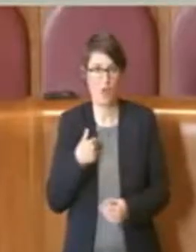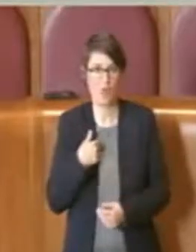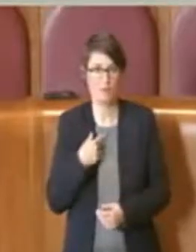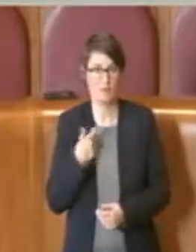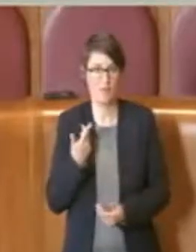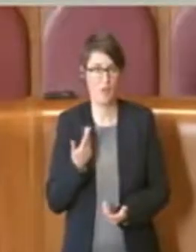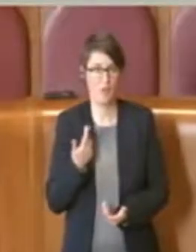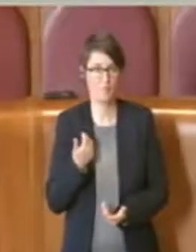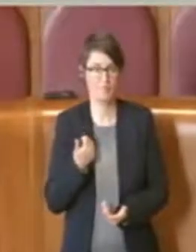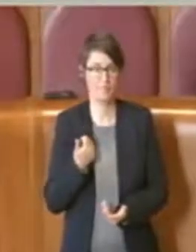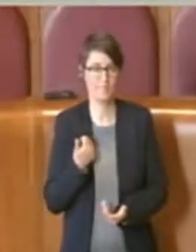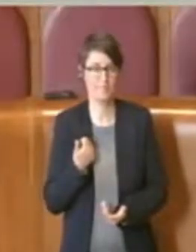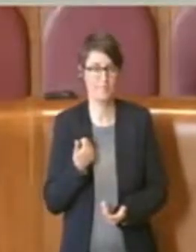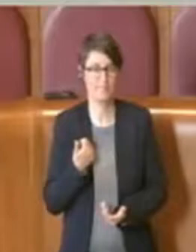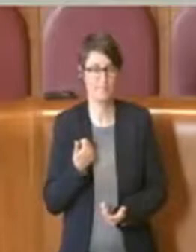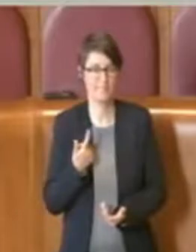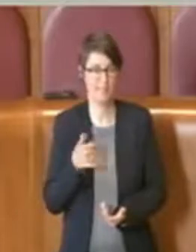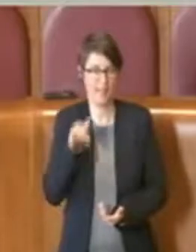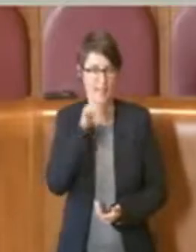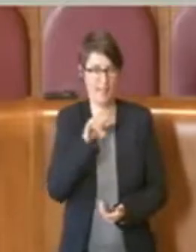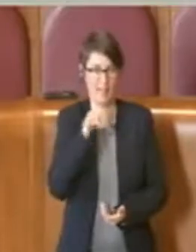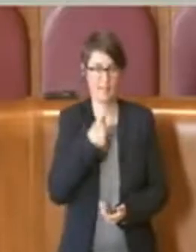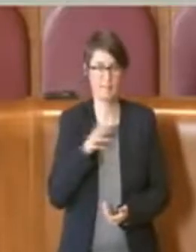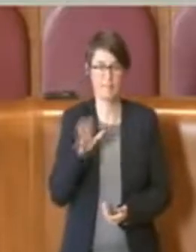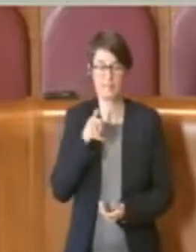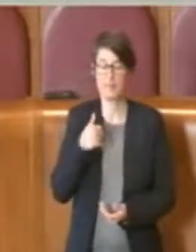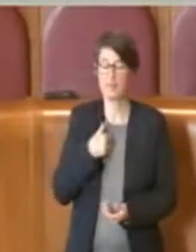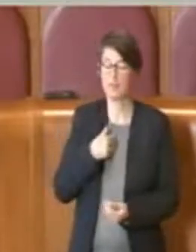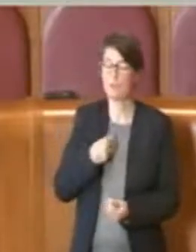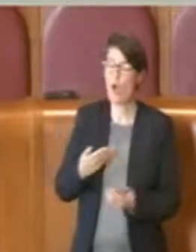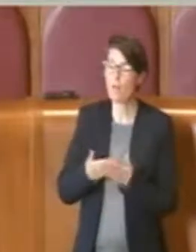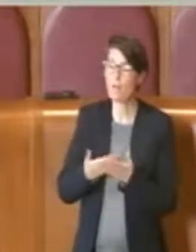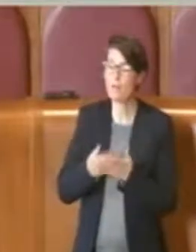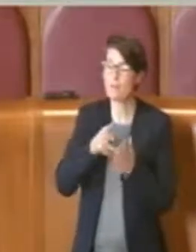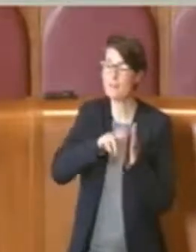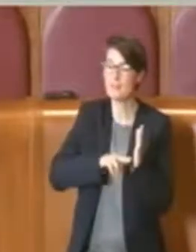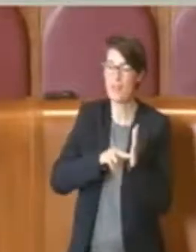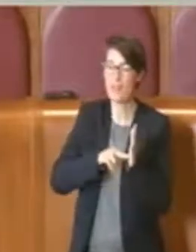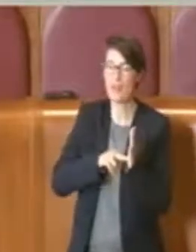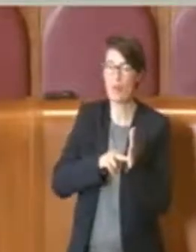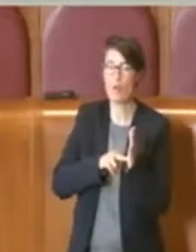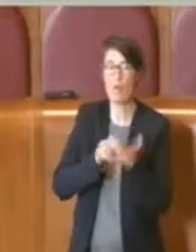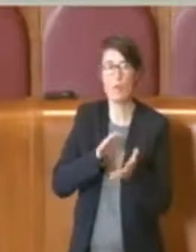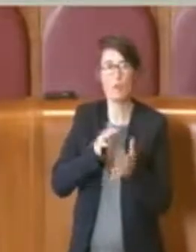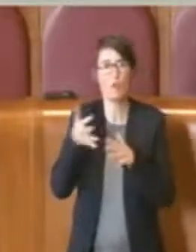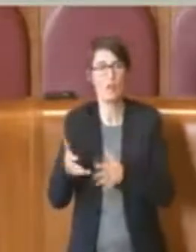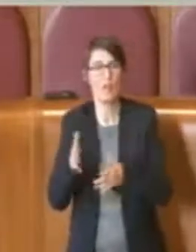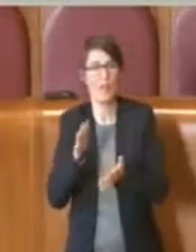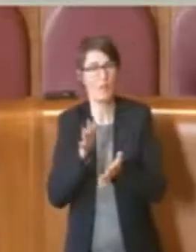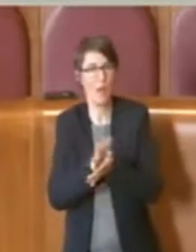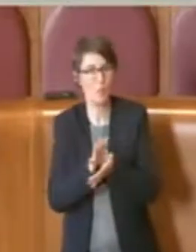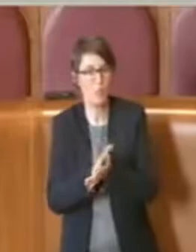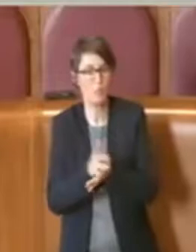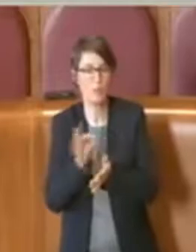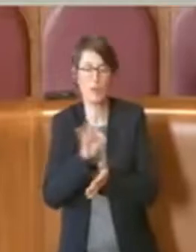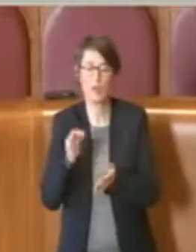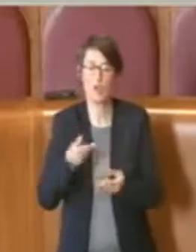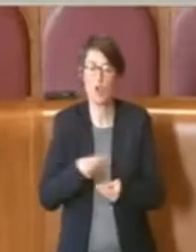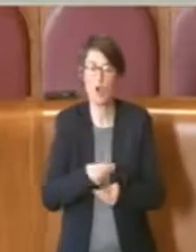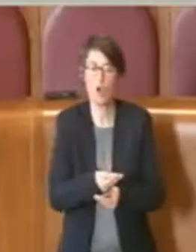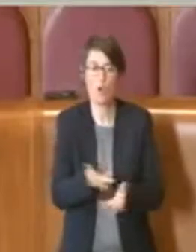Ho permesso che il regolamento fosse pubblicato o fosse dato alla città